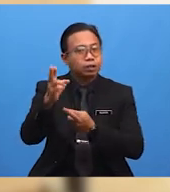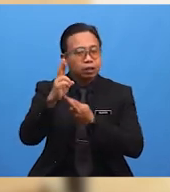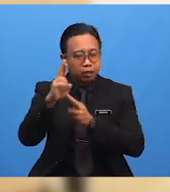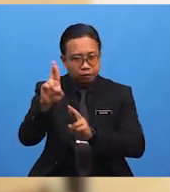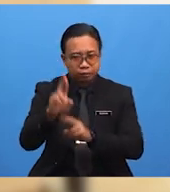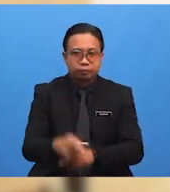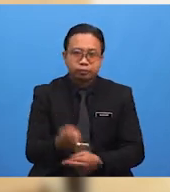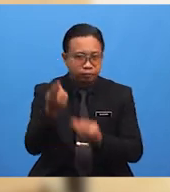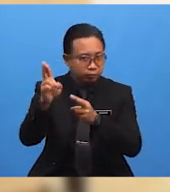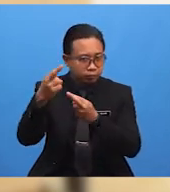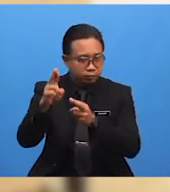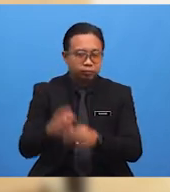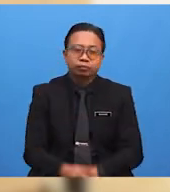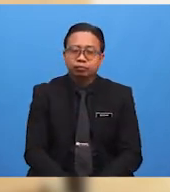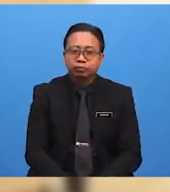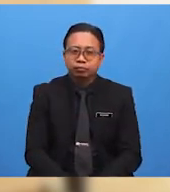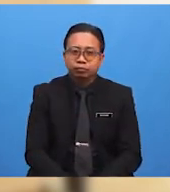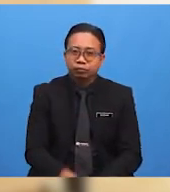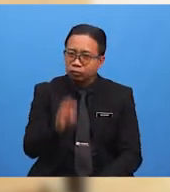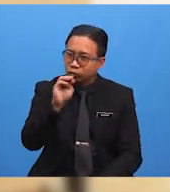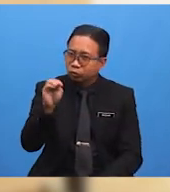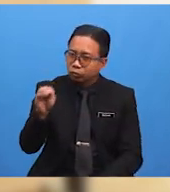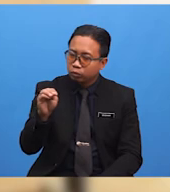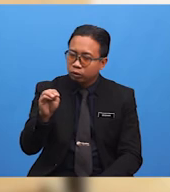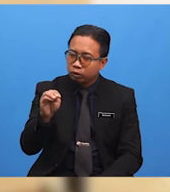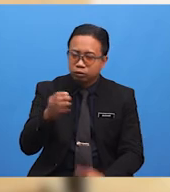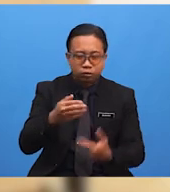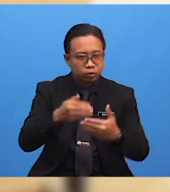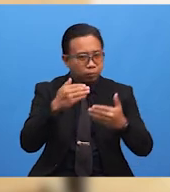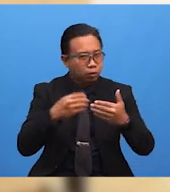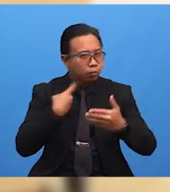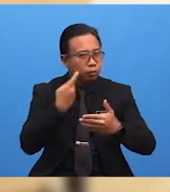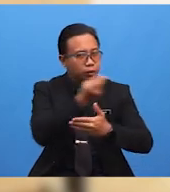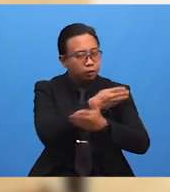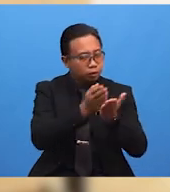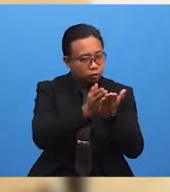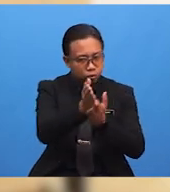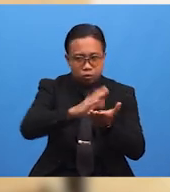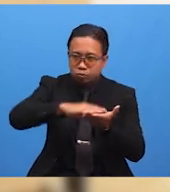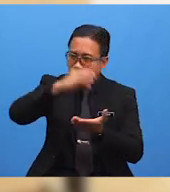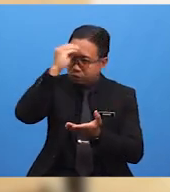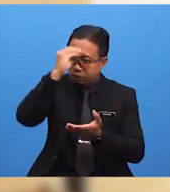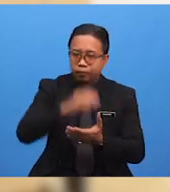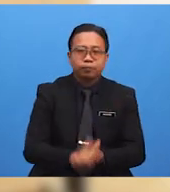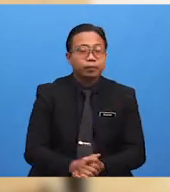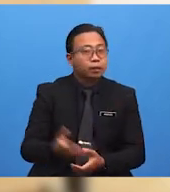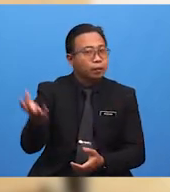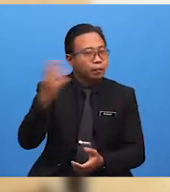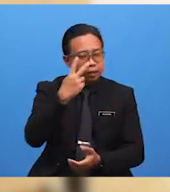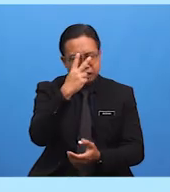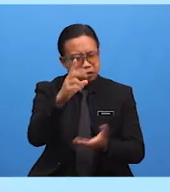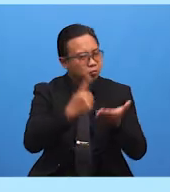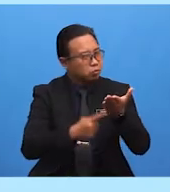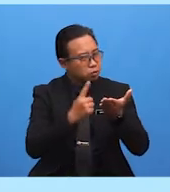Murid-murid, sebelum kita meneruskan sesi pembelajaran Mari kita